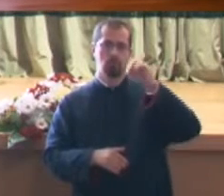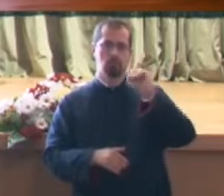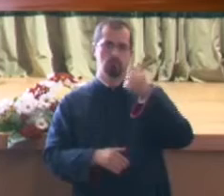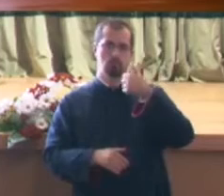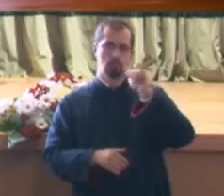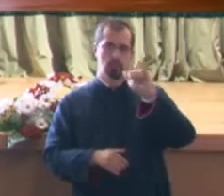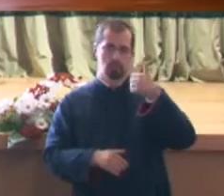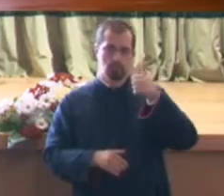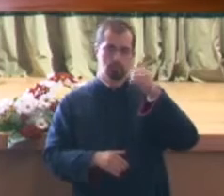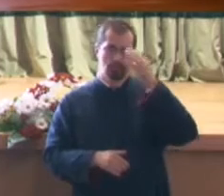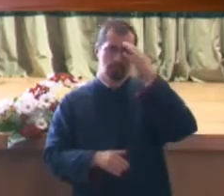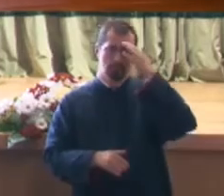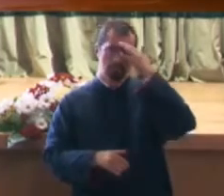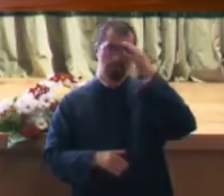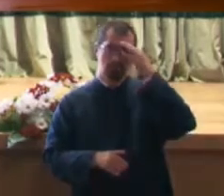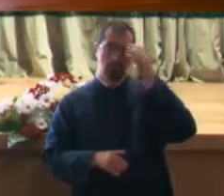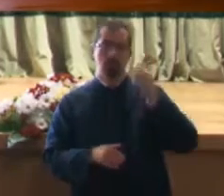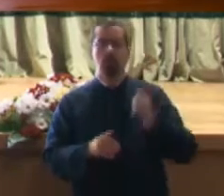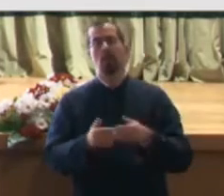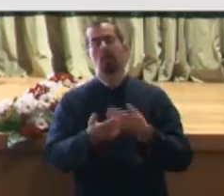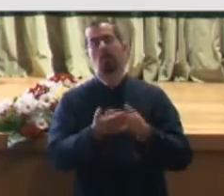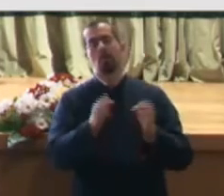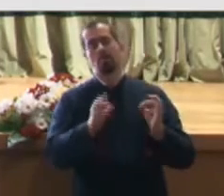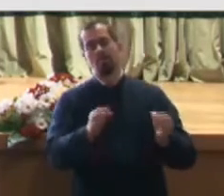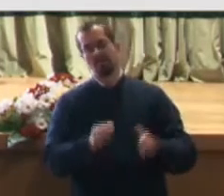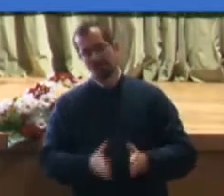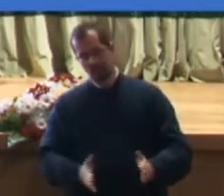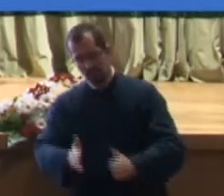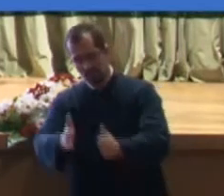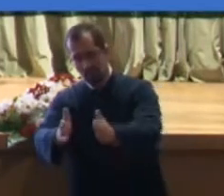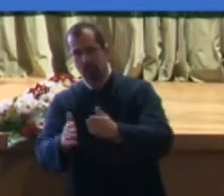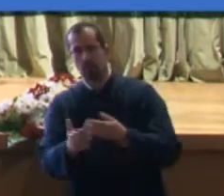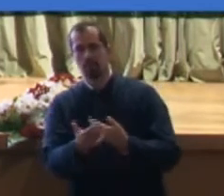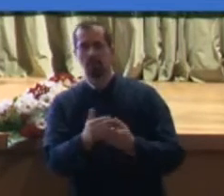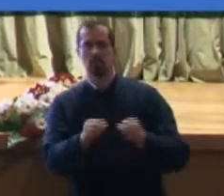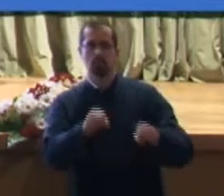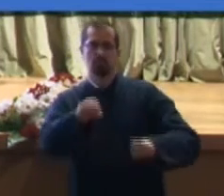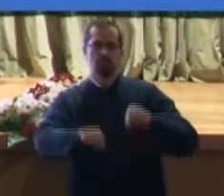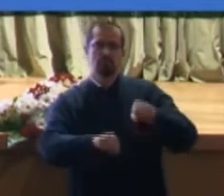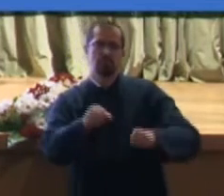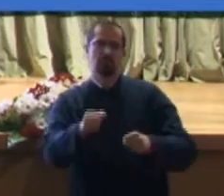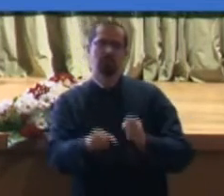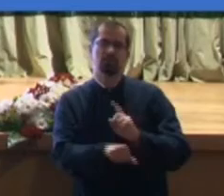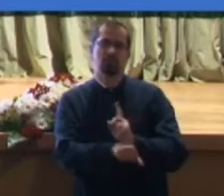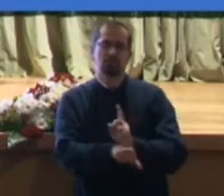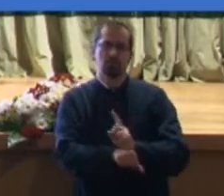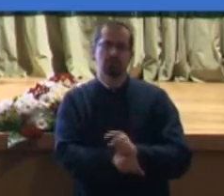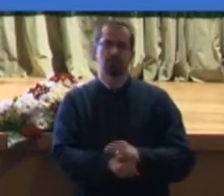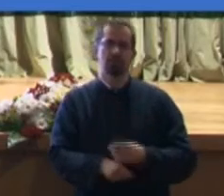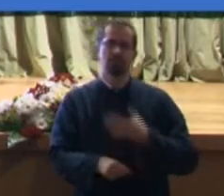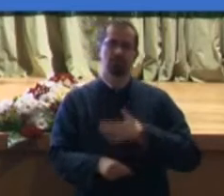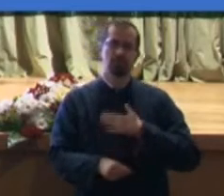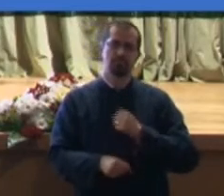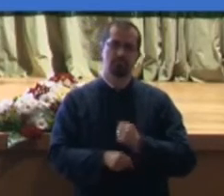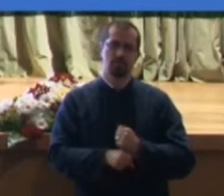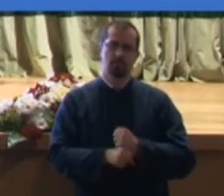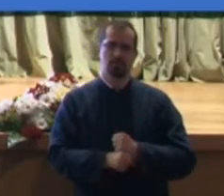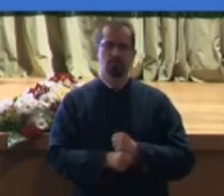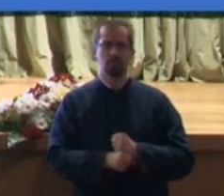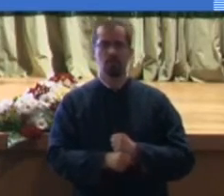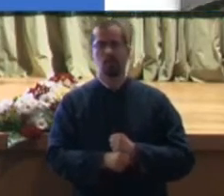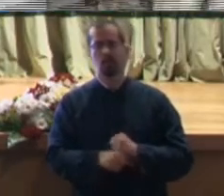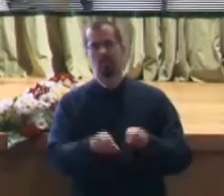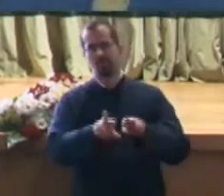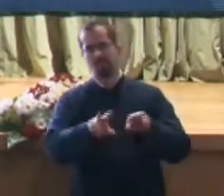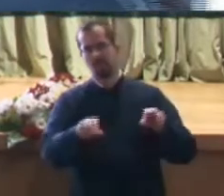Piste pentru bicicliști, din bugetul local, deja am început, vrem să facem o pistă pe frații